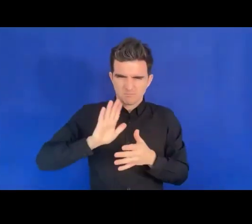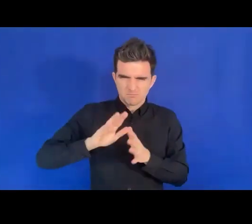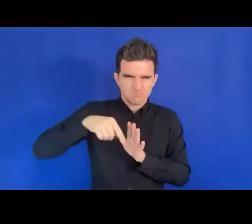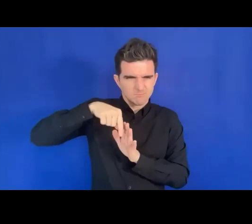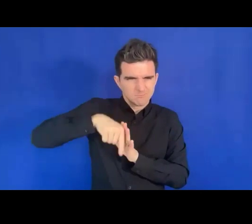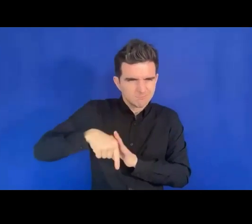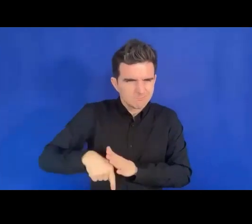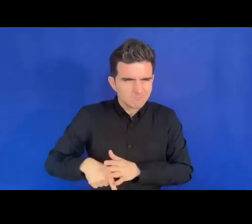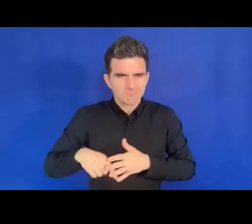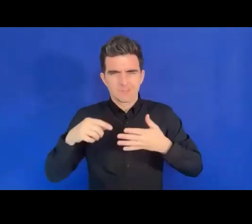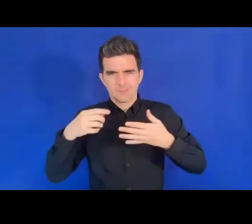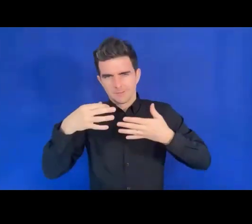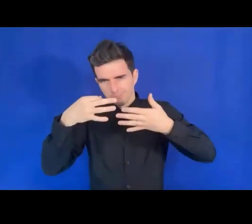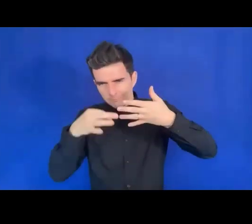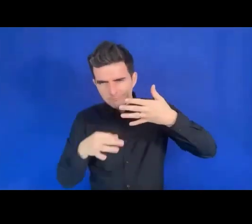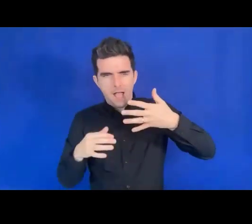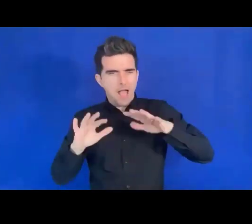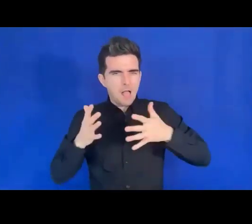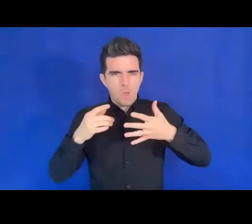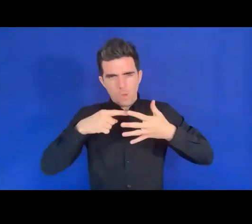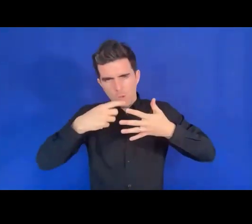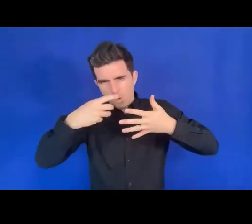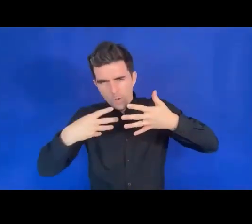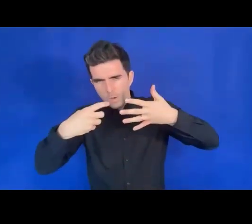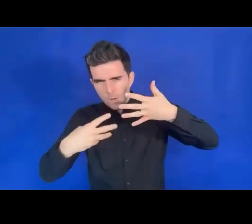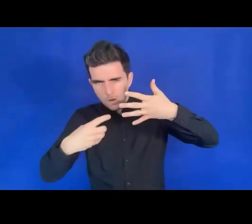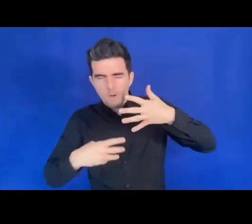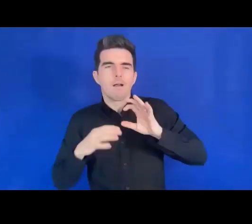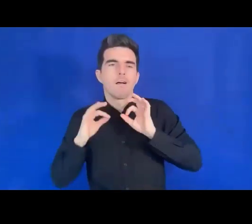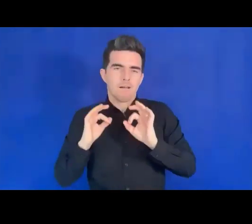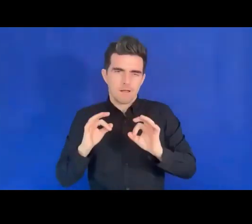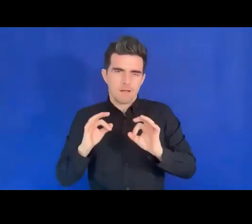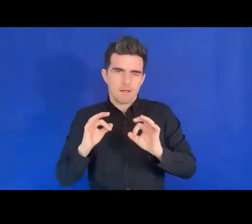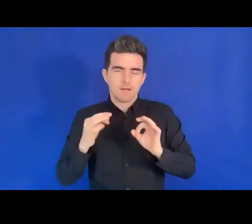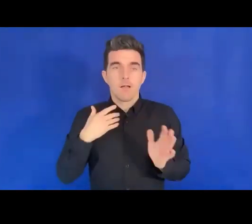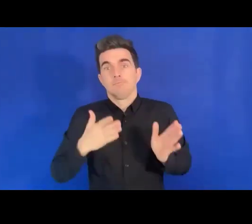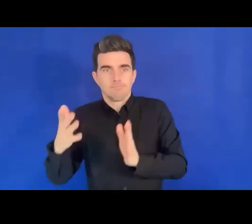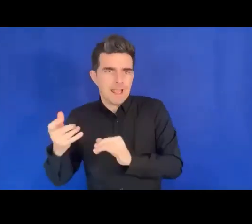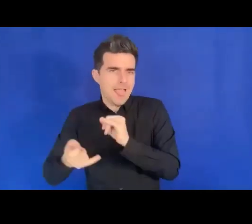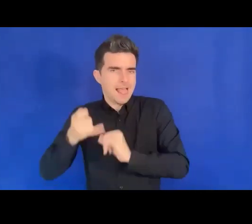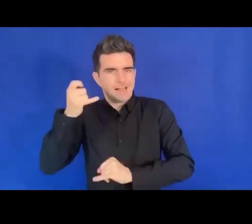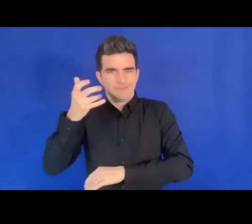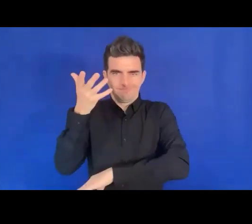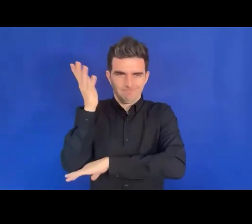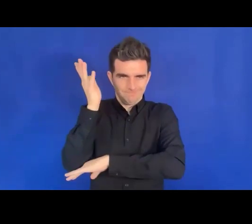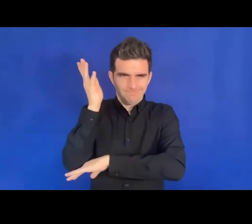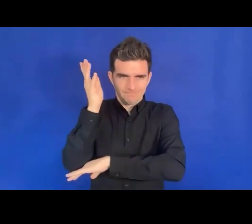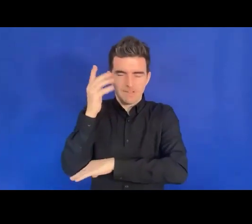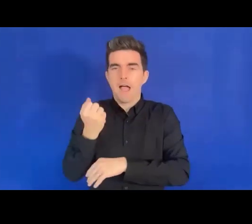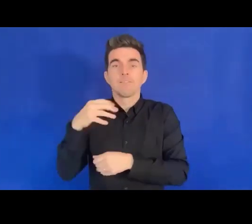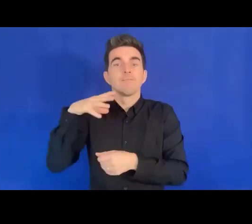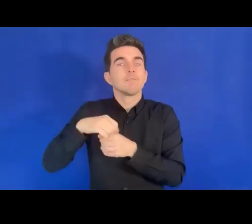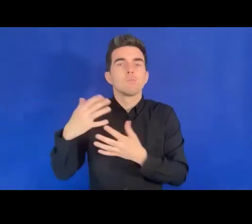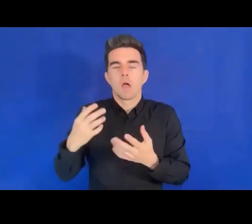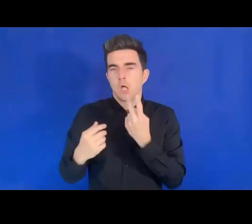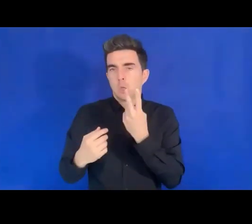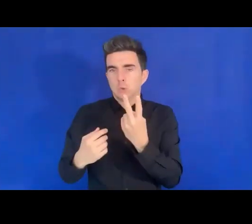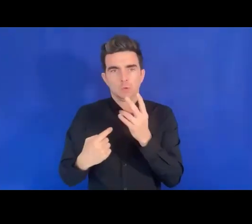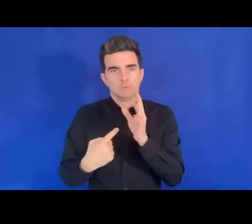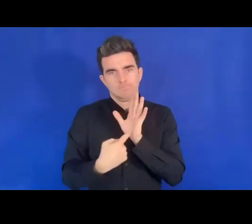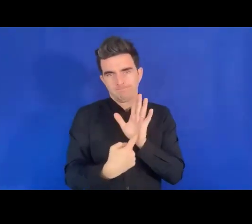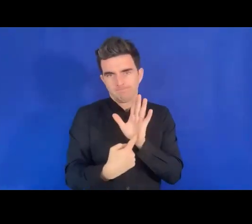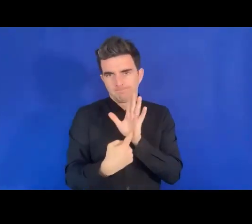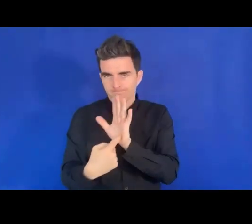dernière présentation d'aujourd'hui. Nous allons regarder deux